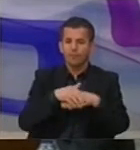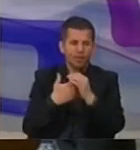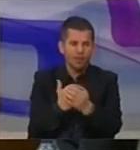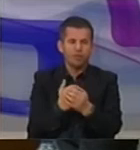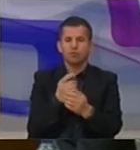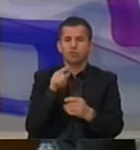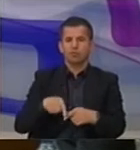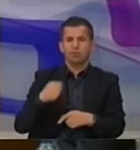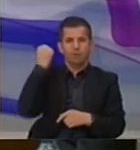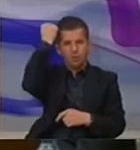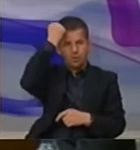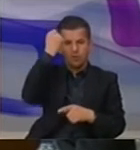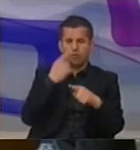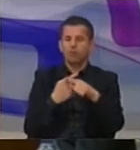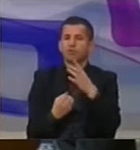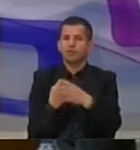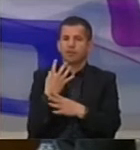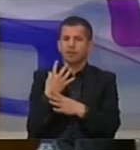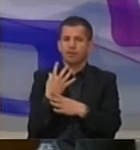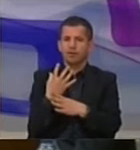vendin dhe me zhvillimin e vendit të tyre.